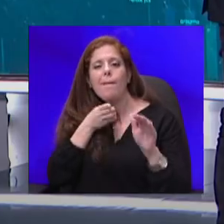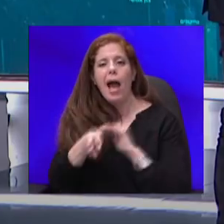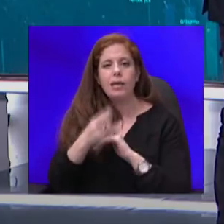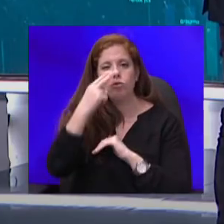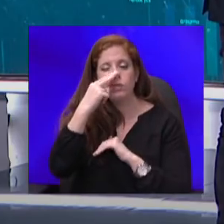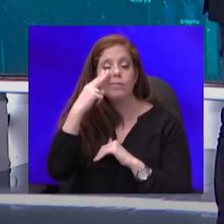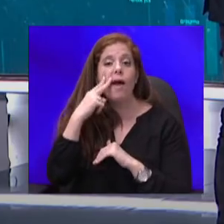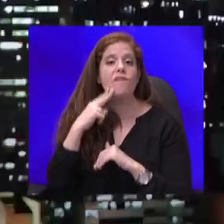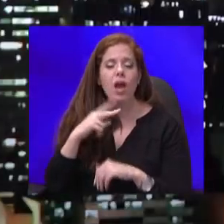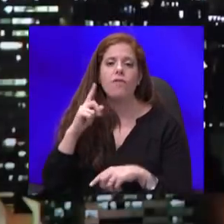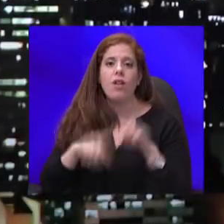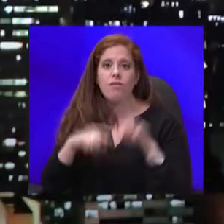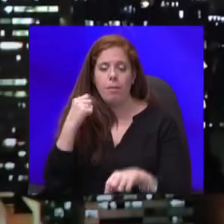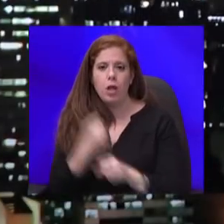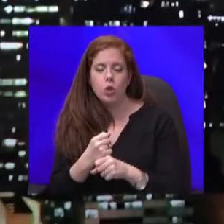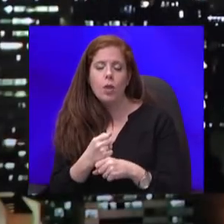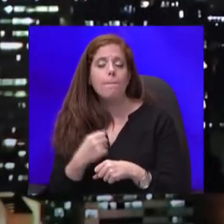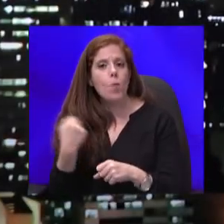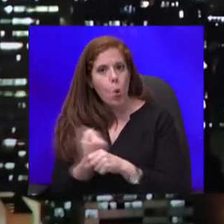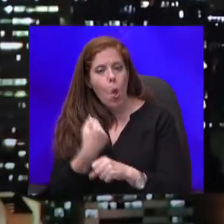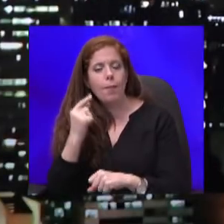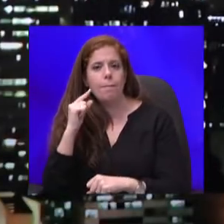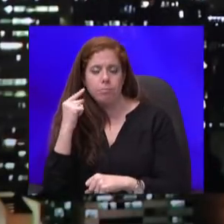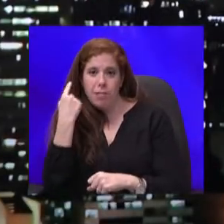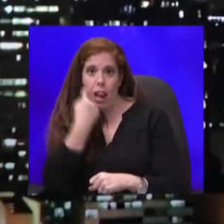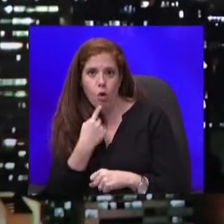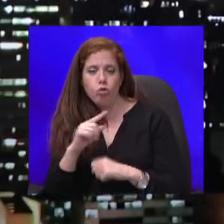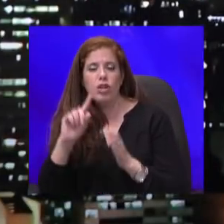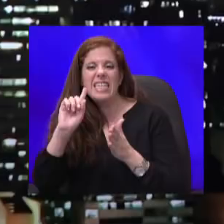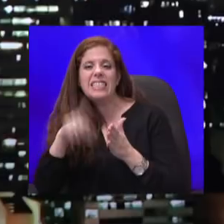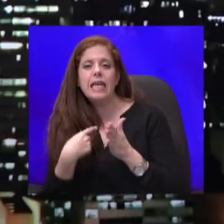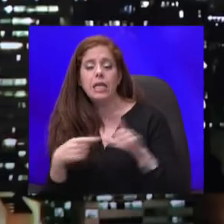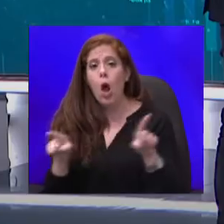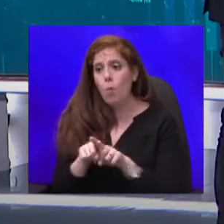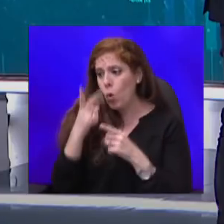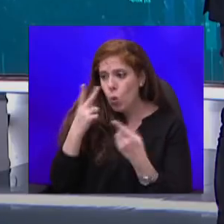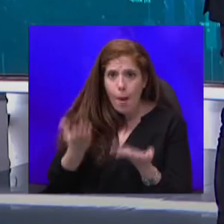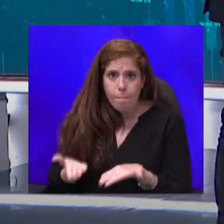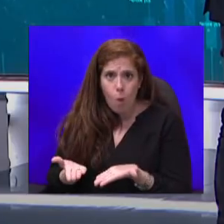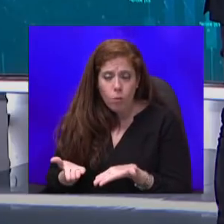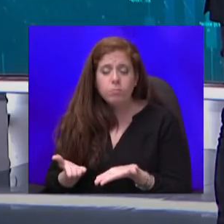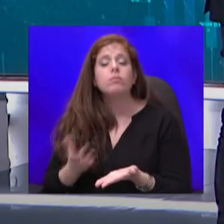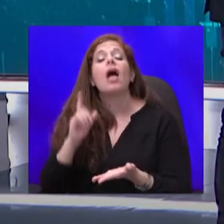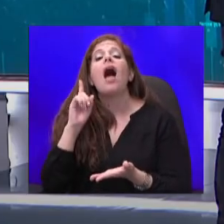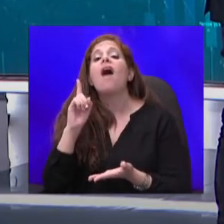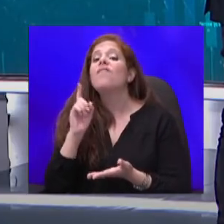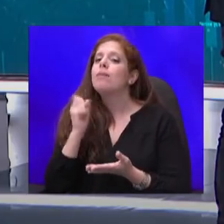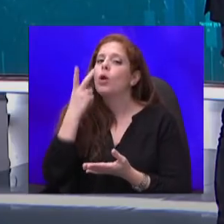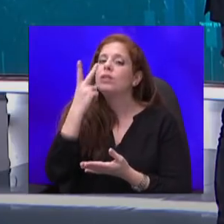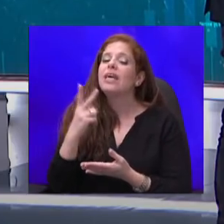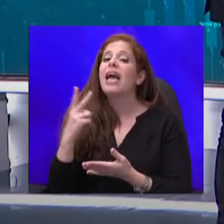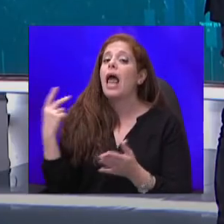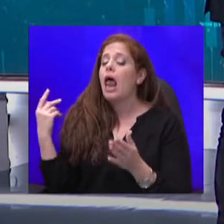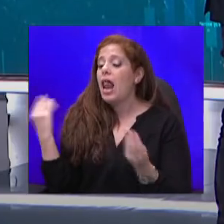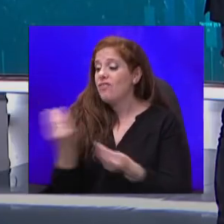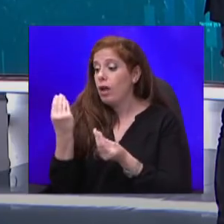פליליות של שחיטה, כפי שאנחנו רואים במקרה הזה. אבל, אם נסתכל על מה שפורסם עד עכשיו, אנחנו רואים הרבה